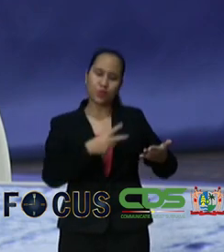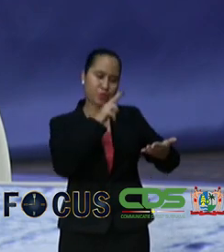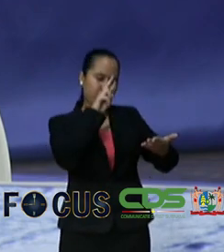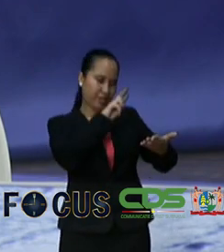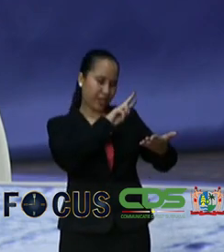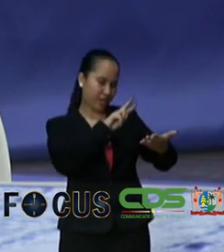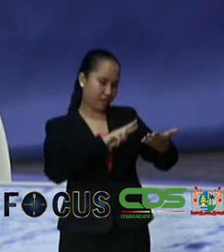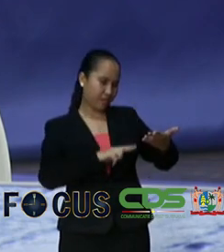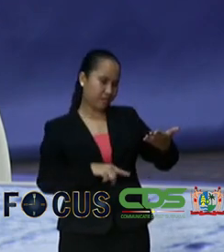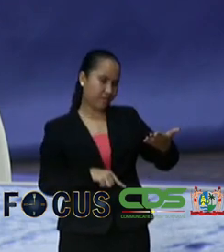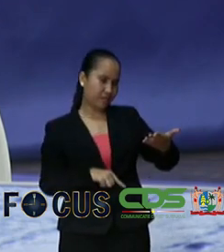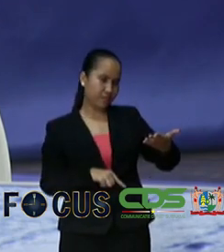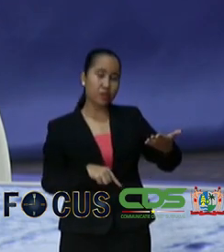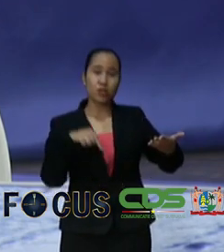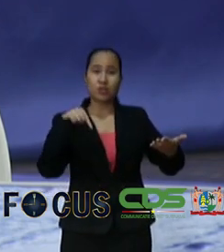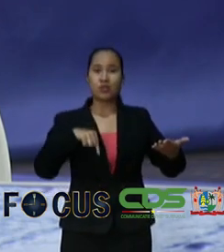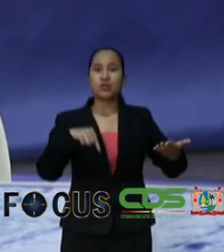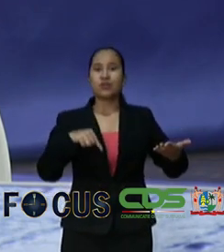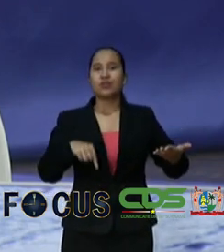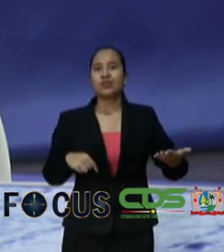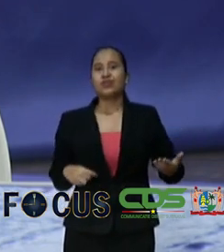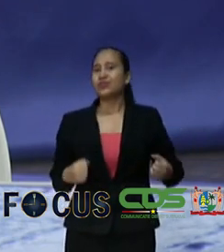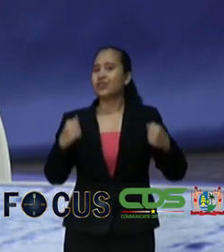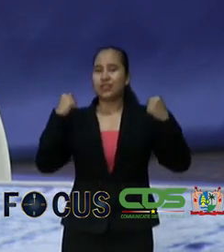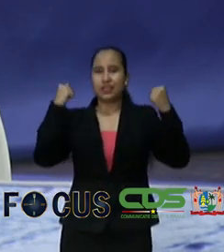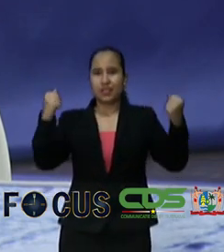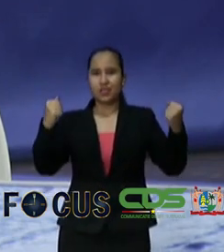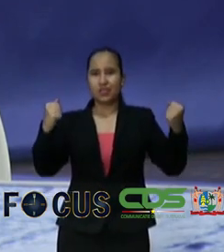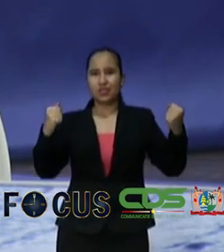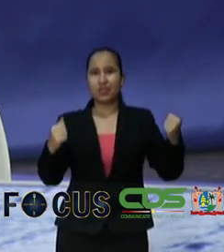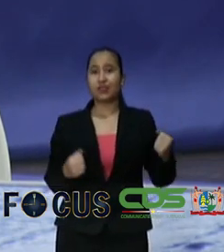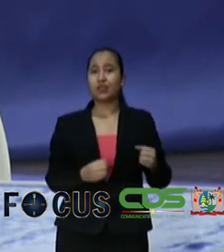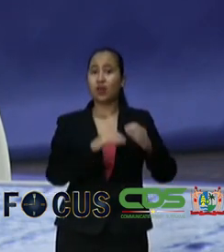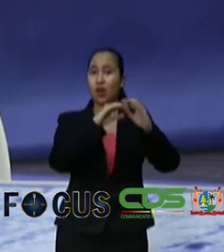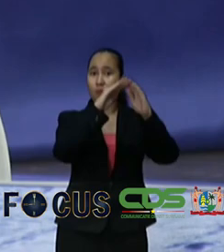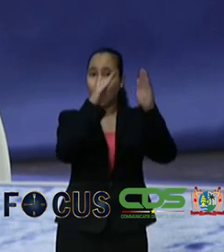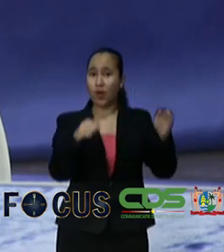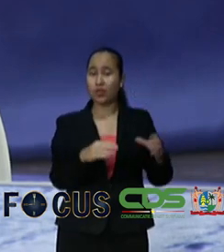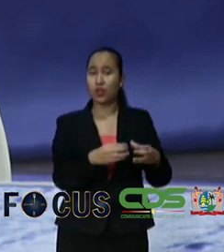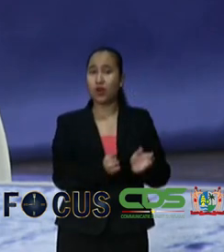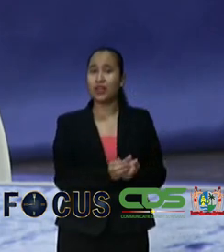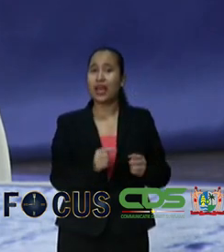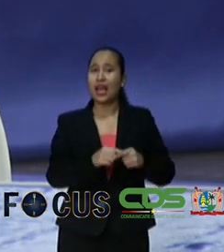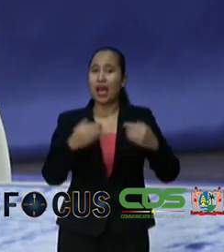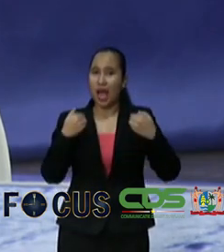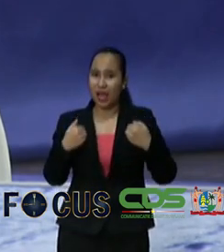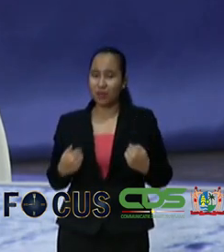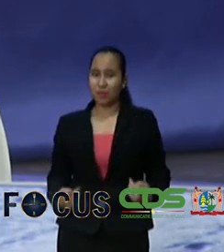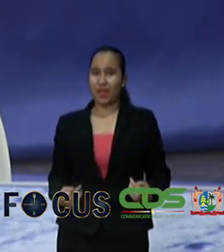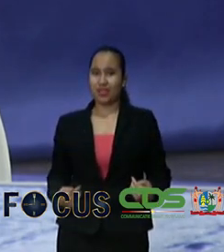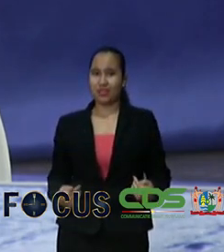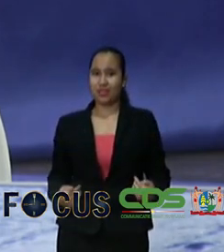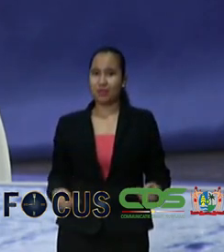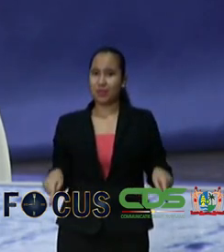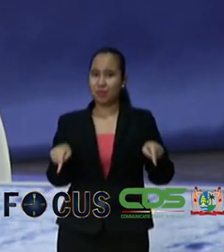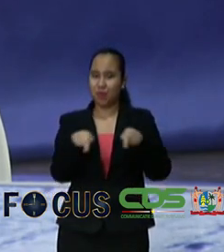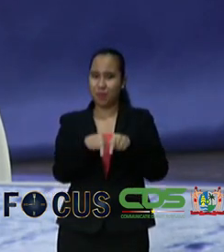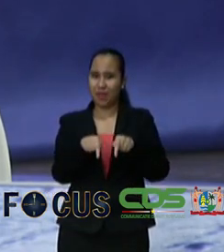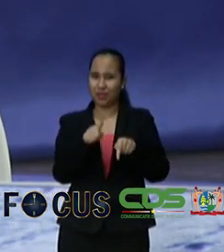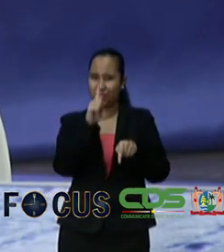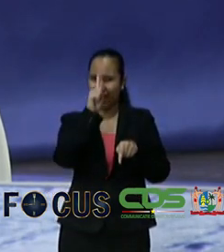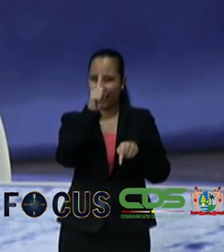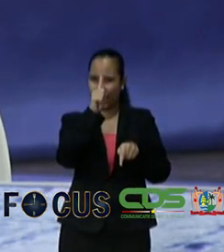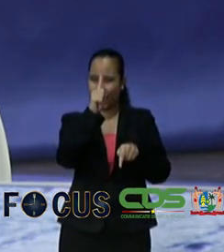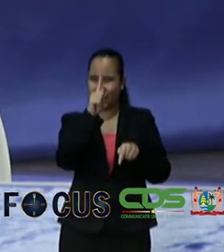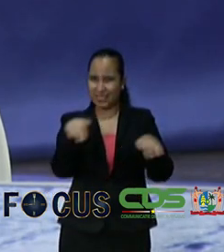dan hebben we zwakke huishoudens en mensen met een beperking in het bedrag geprobeerd simultaan naar één bepaald bedrag te brengen